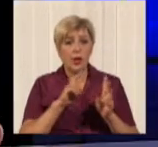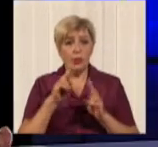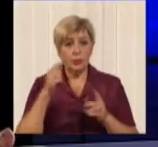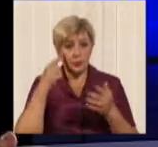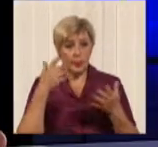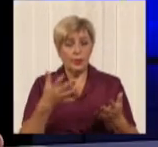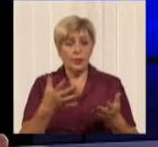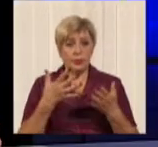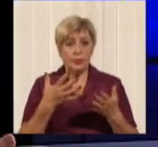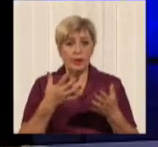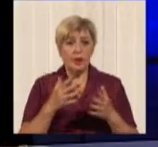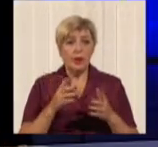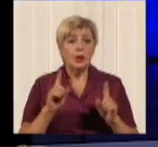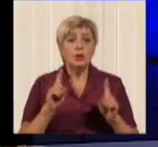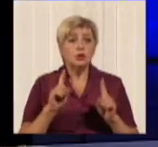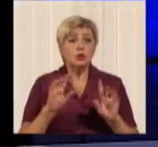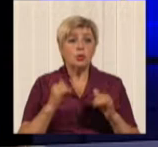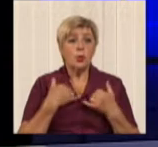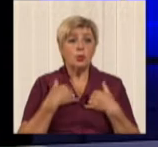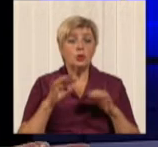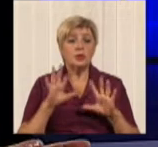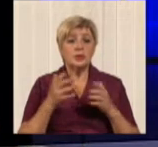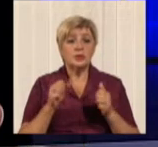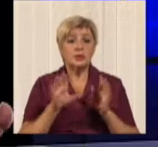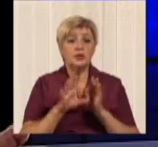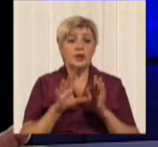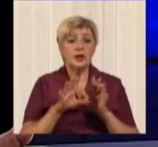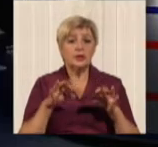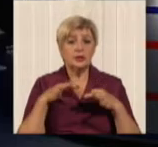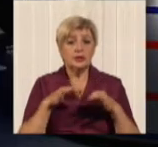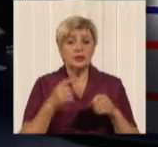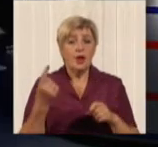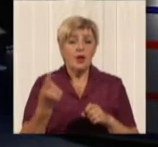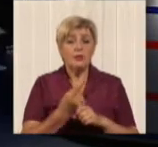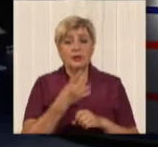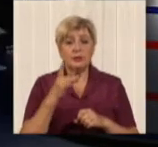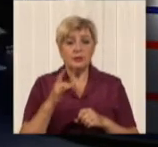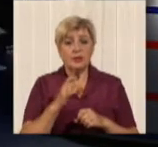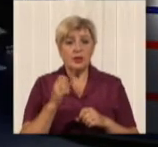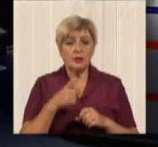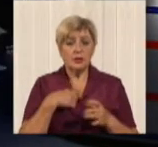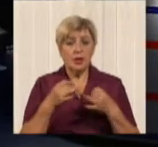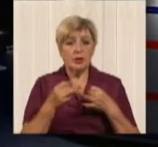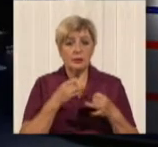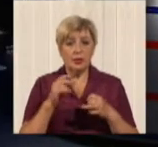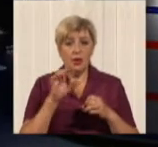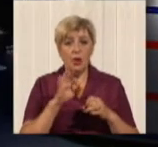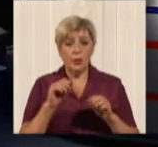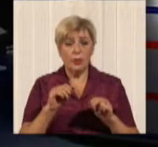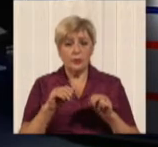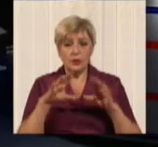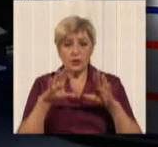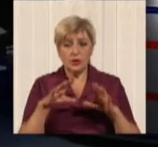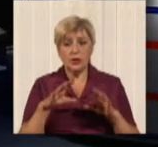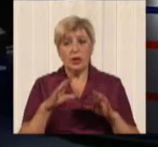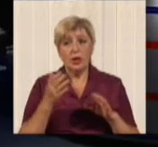сути процессов, которые сейчас у нас происходят в электротранспорте. Впервые мы заговорили о повышении стоимости тарифа, но на тот момент еще